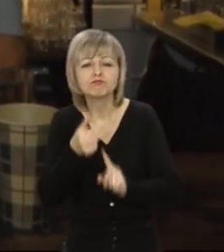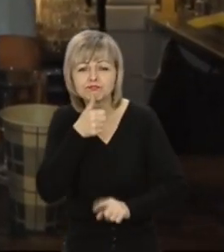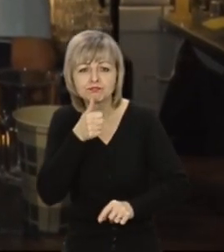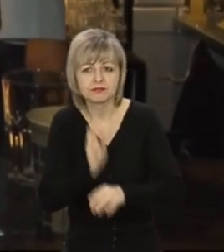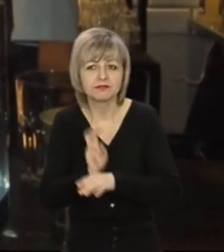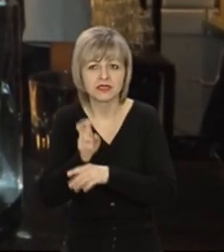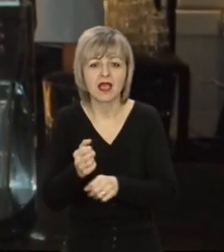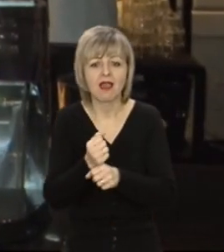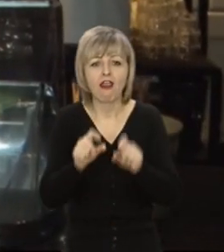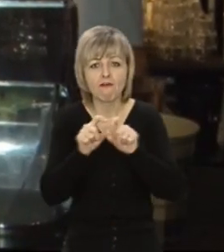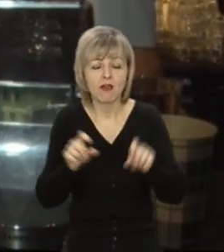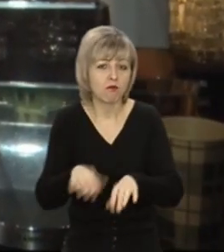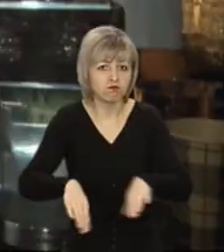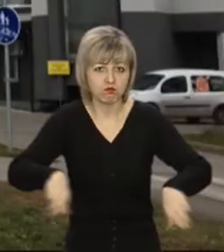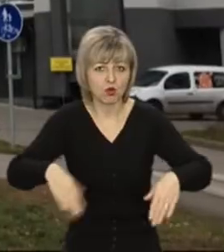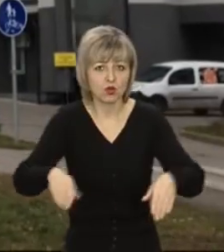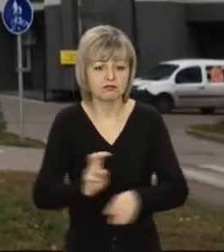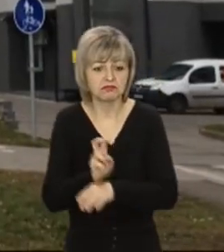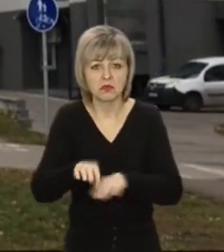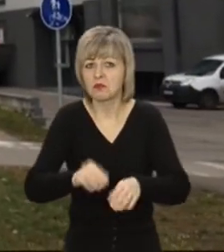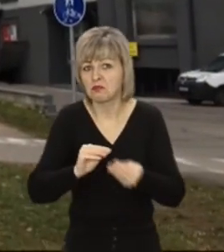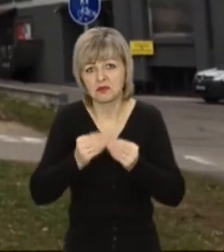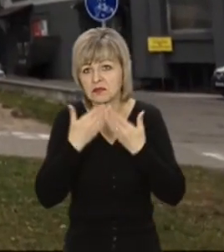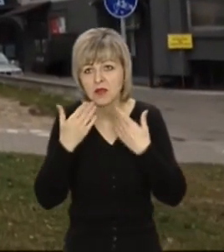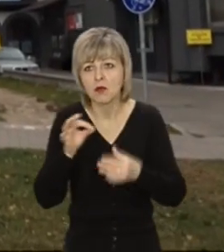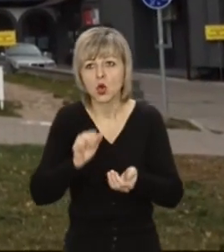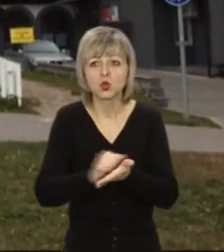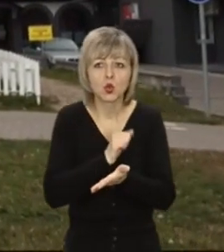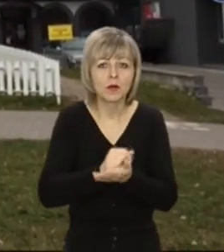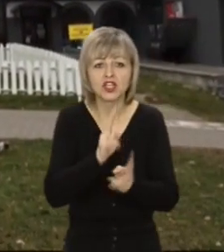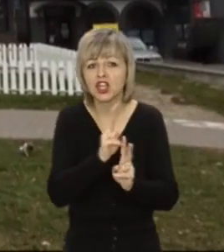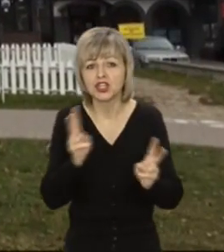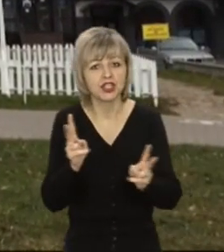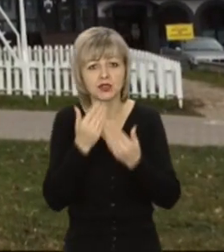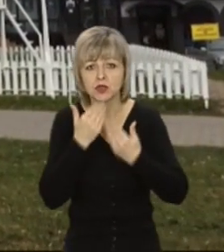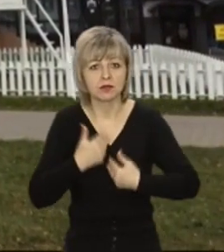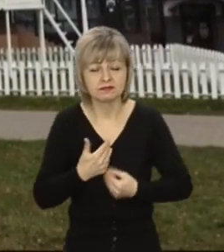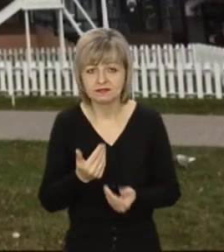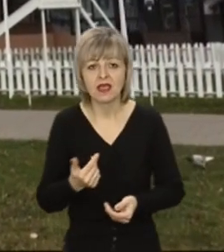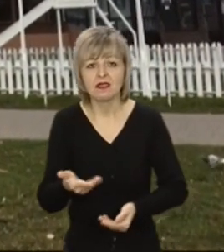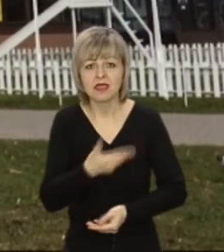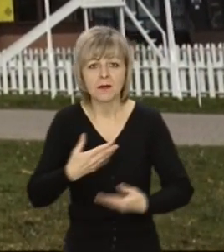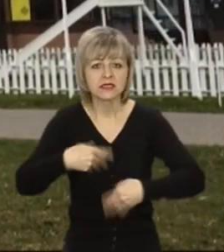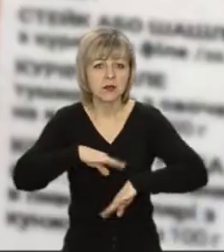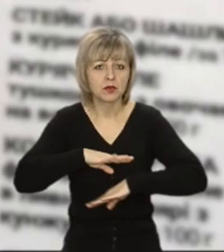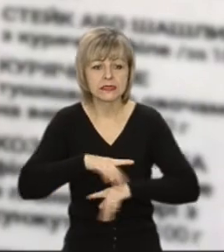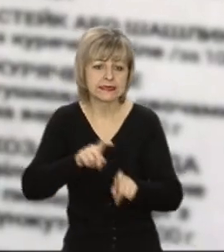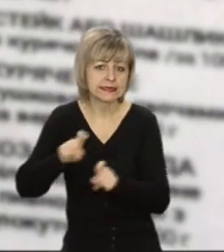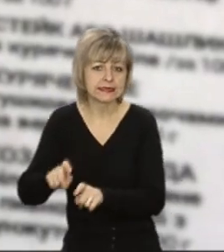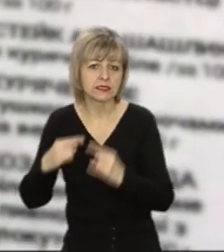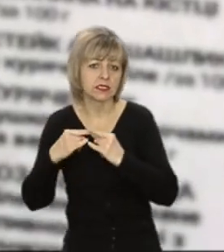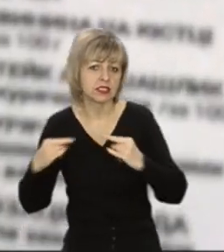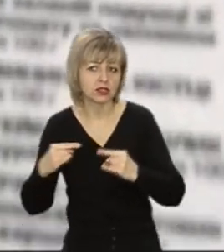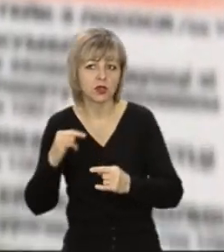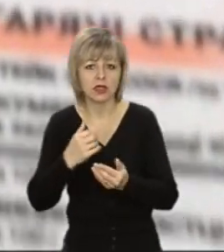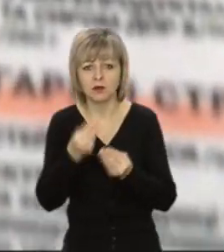спробу. Кафе майже порожнє. Заходимо без проблем. Про ковід і документи ніхто й словом не обмовився. Нам запропонували присісти за